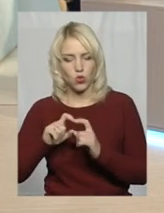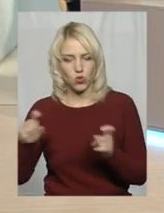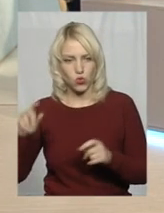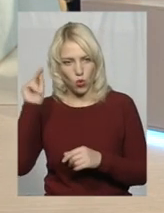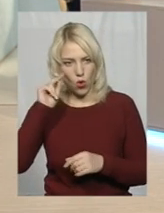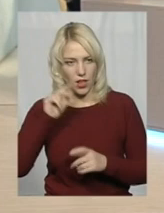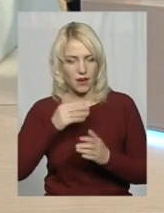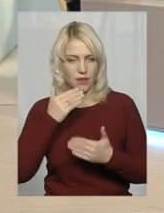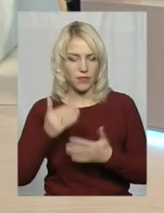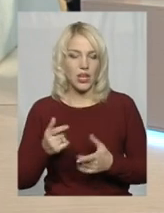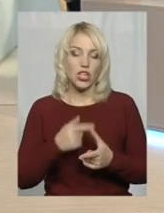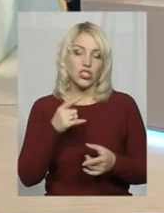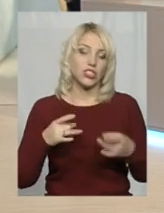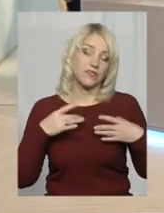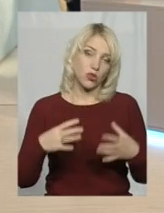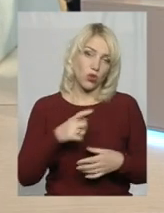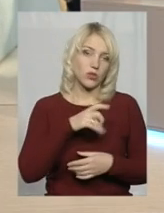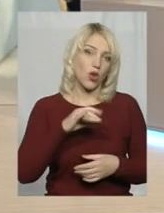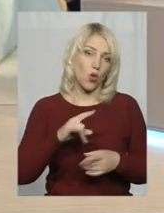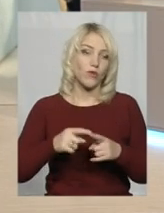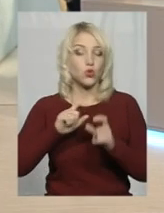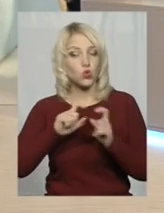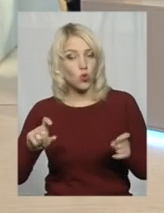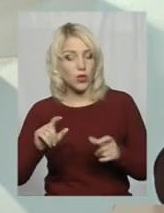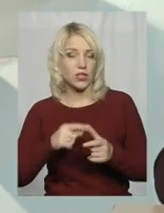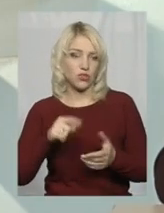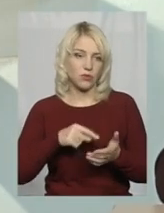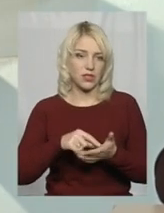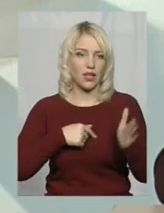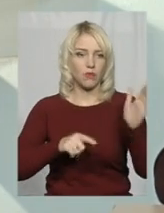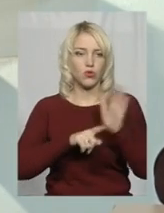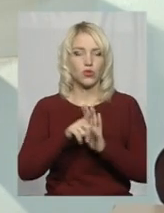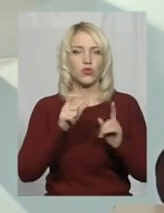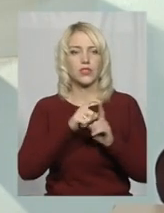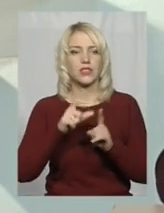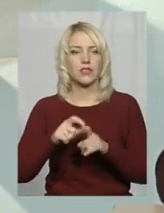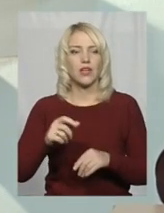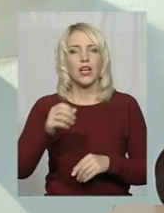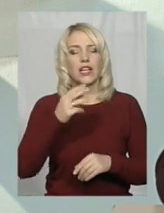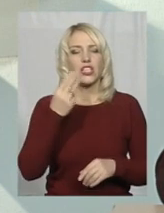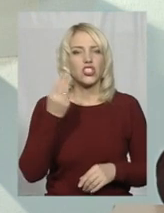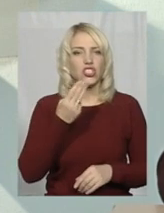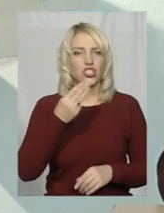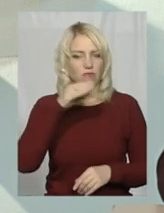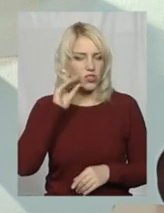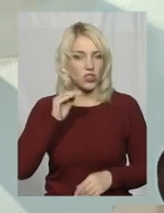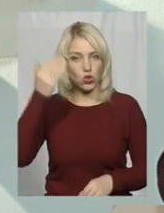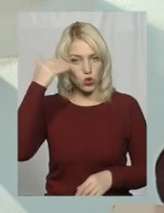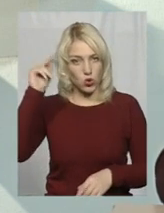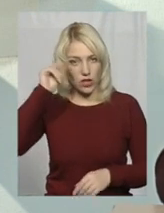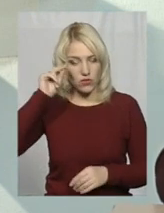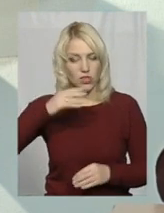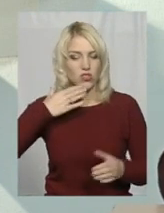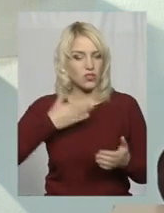школах міста? Розпочну я з слів Тараса Гроча-Шевченка. Чижому научайтеся, але свого не